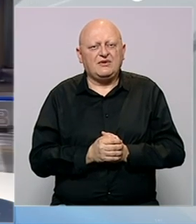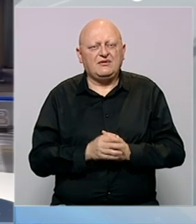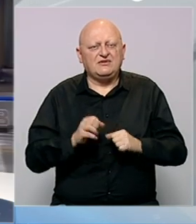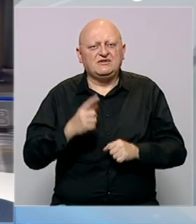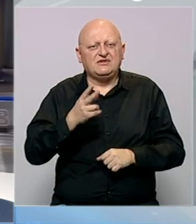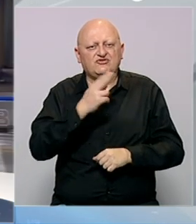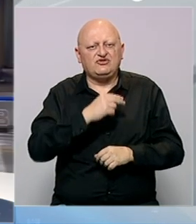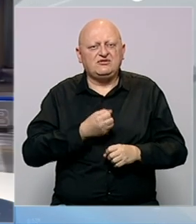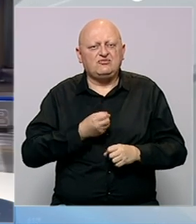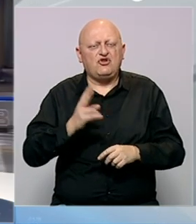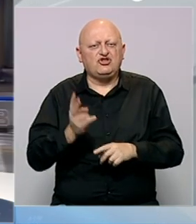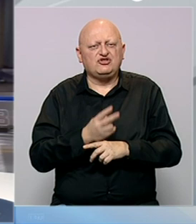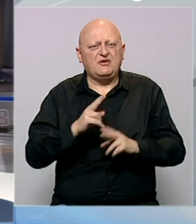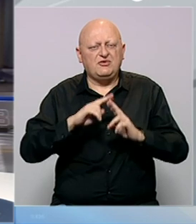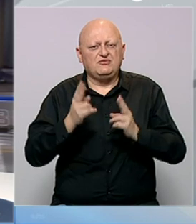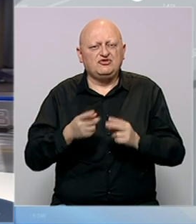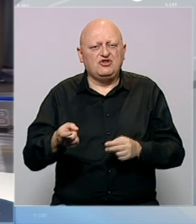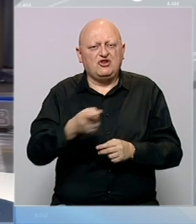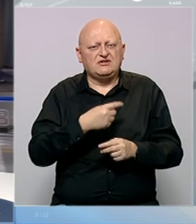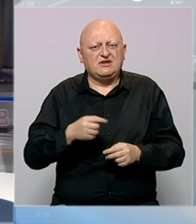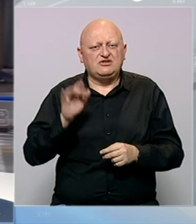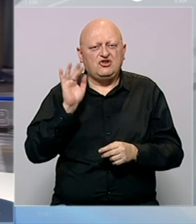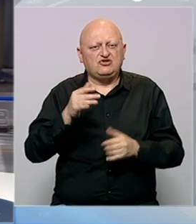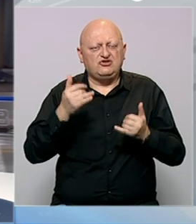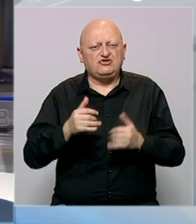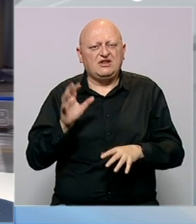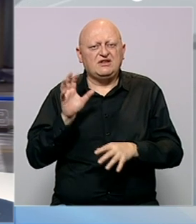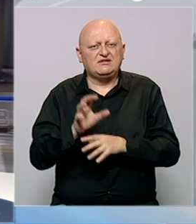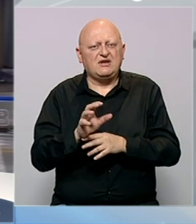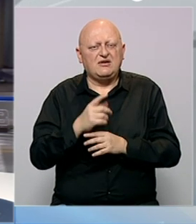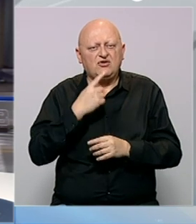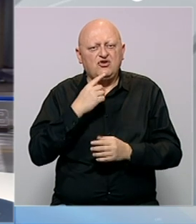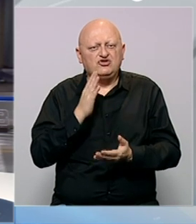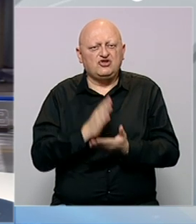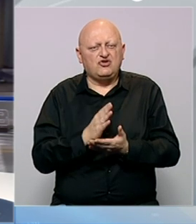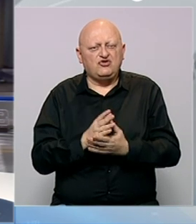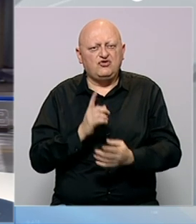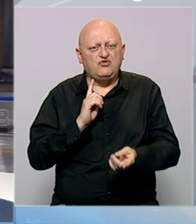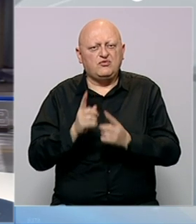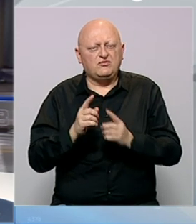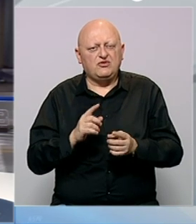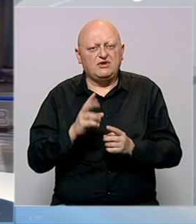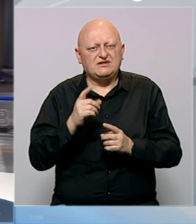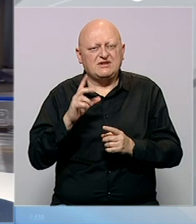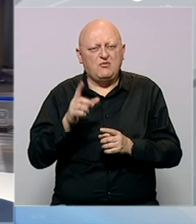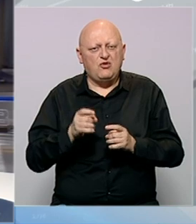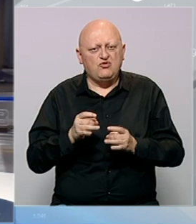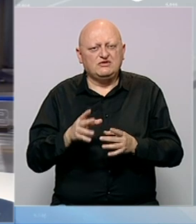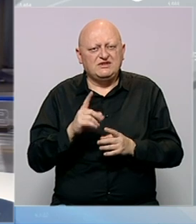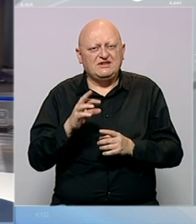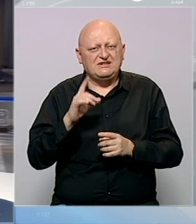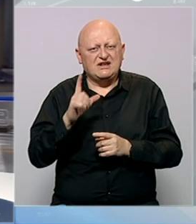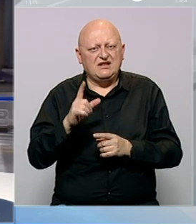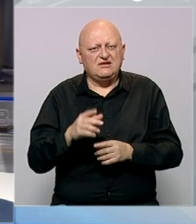Vlasti i zvaničnici brojnih država i međunarodnih organizacija osudili su današnji napad koji se dogodio u prometnoj istambulskoj